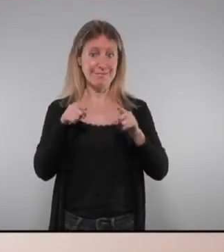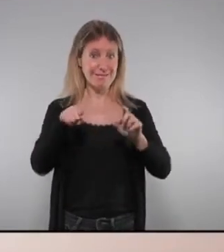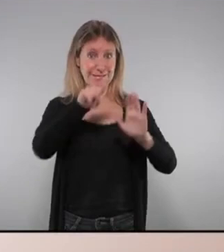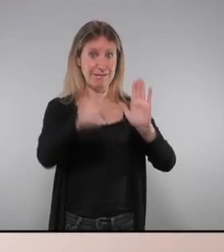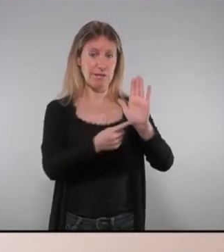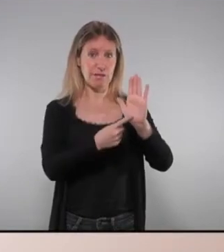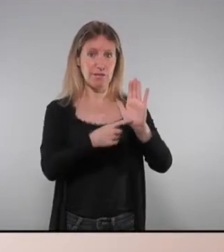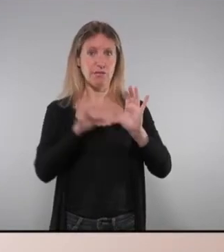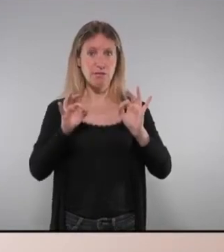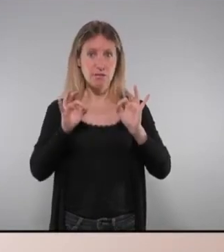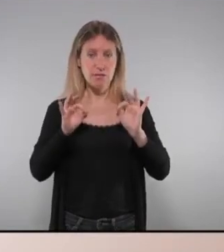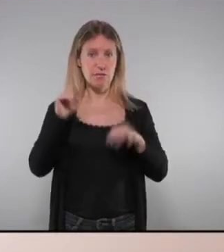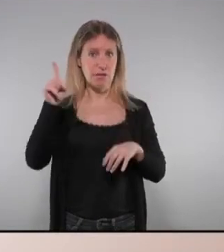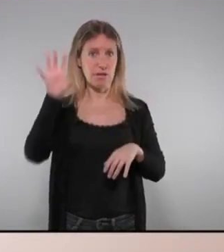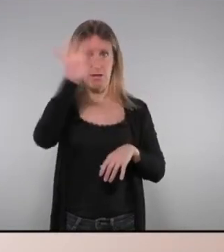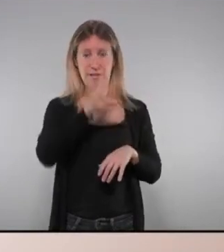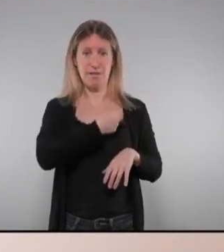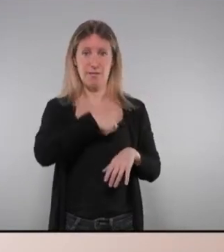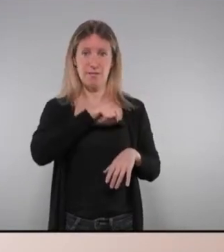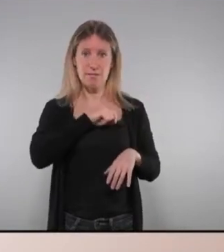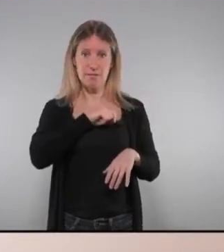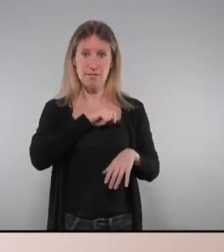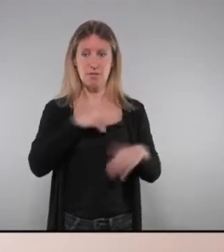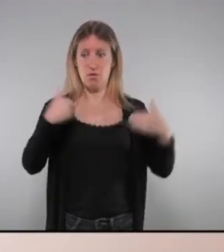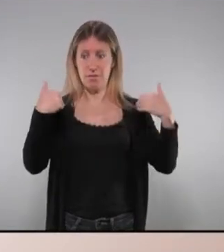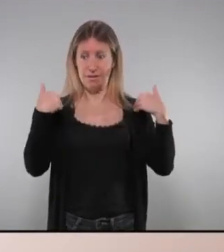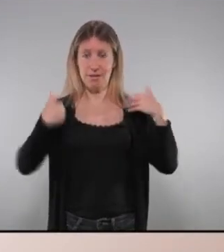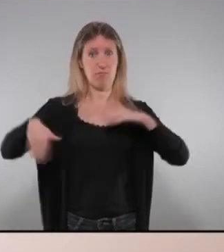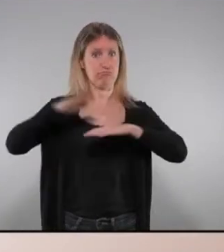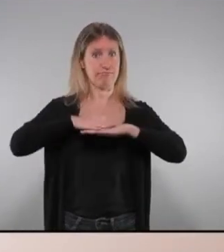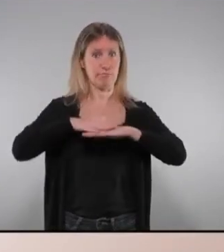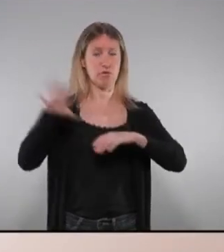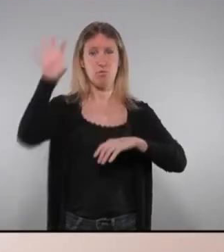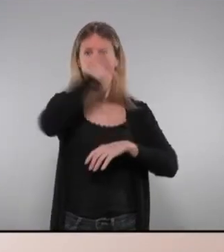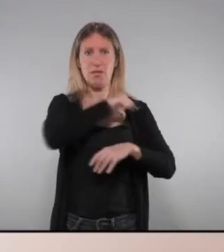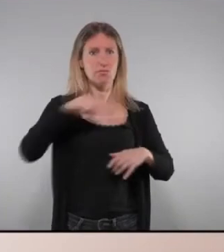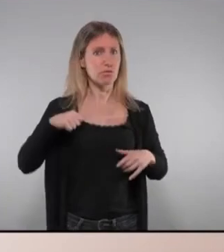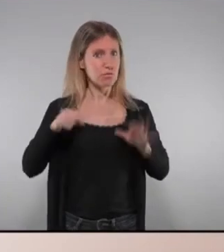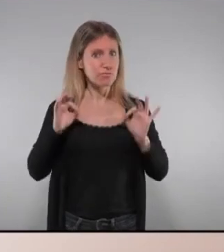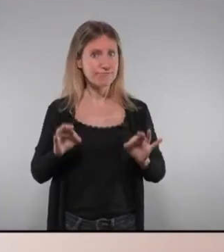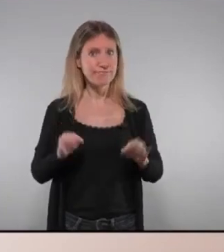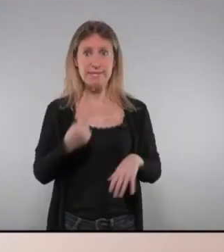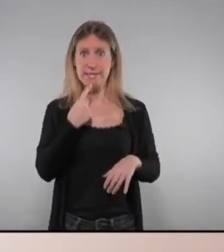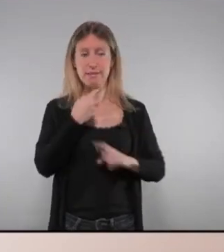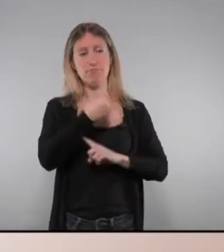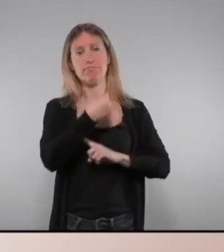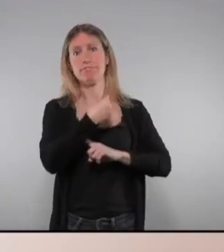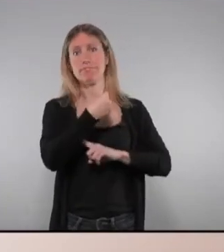lleis que es fan des de l'estat invaint competències que són de les comunitats autònomes que et diuen el que has de fer